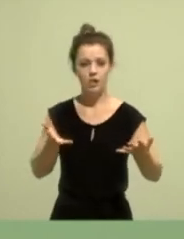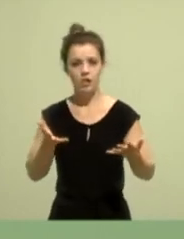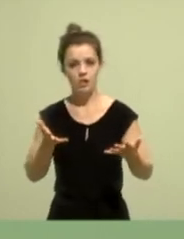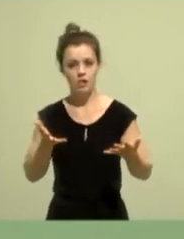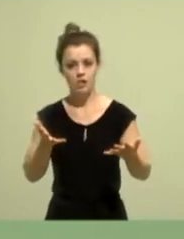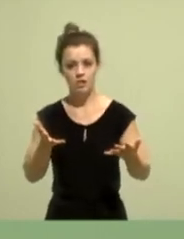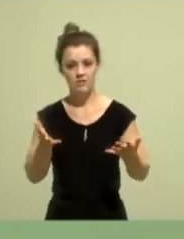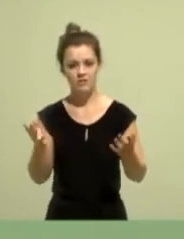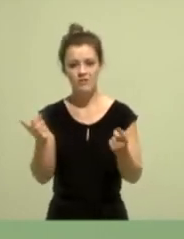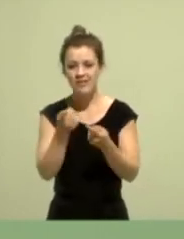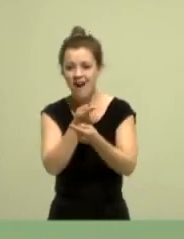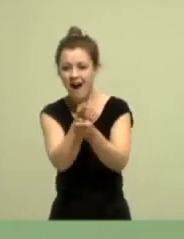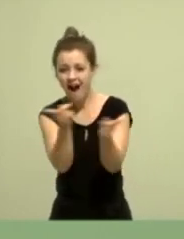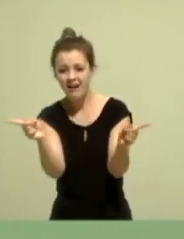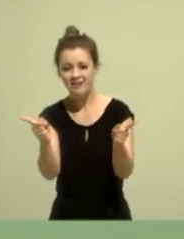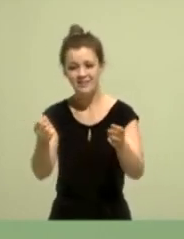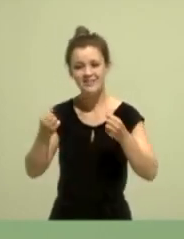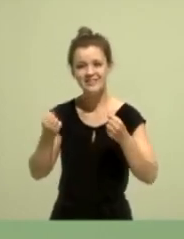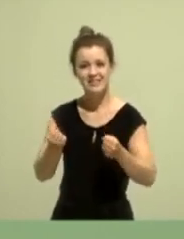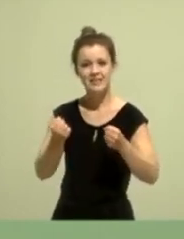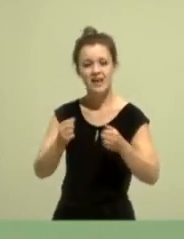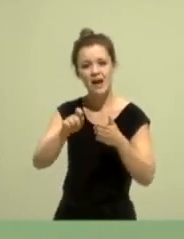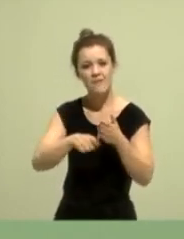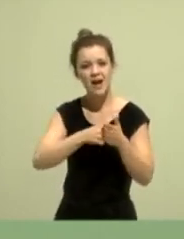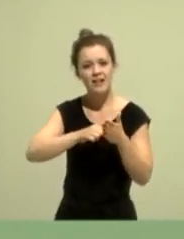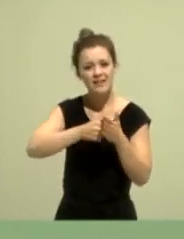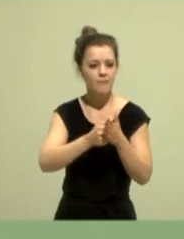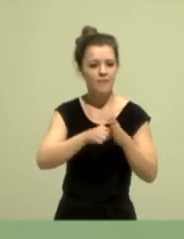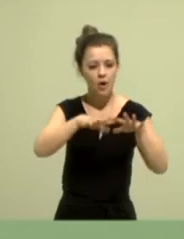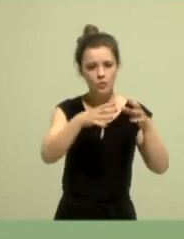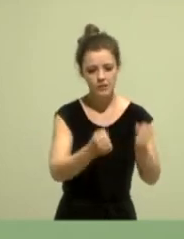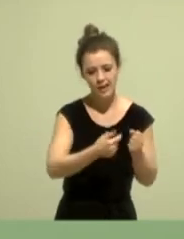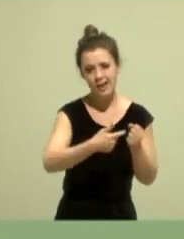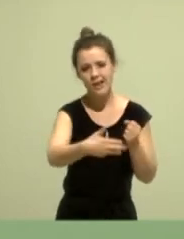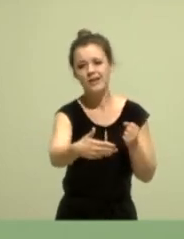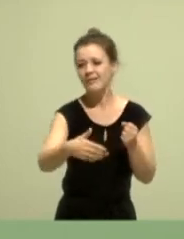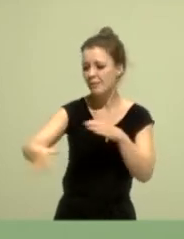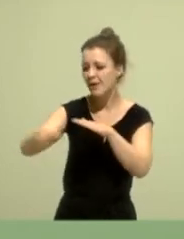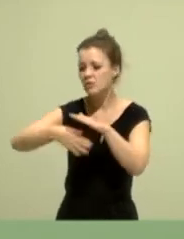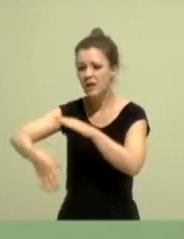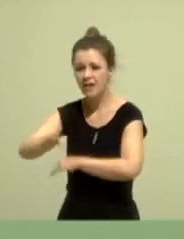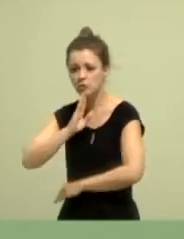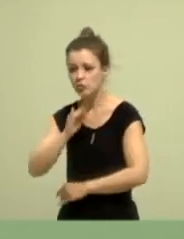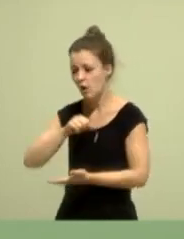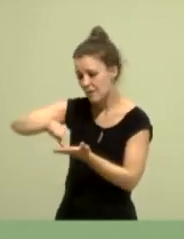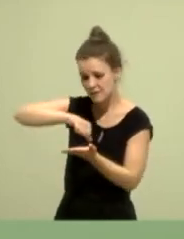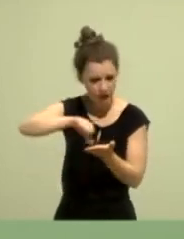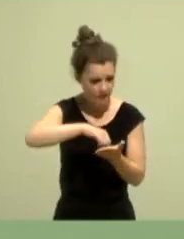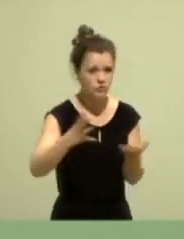den Wahlkampfhaushalt sichern, dass das Personal vor Ort ist, dass das alles bezahlt werden kann. Und deshalb